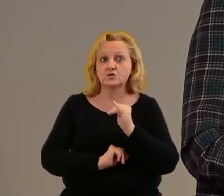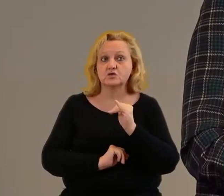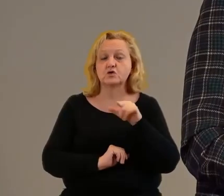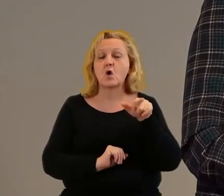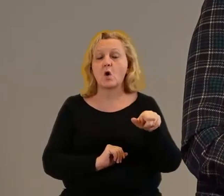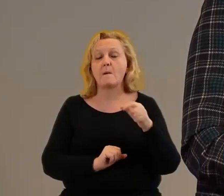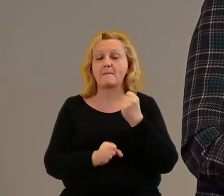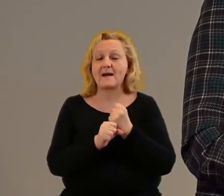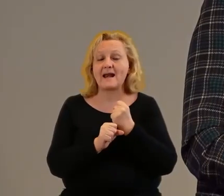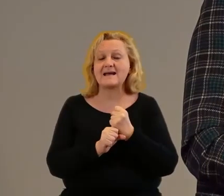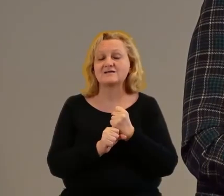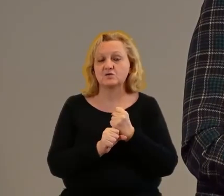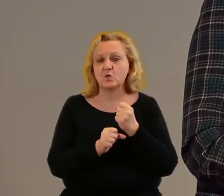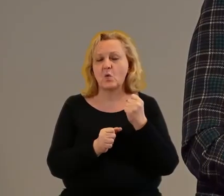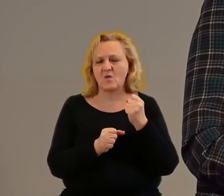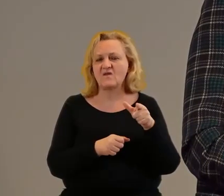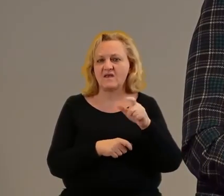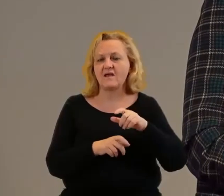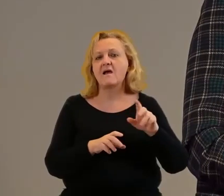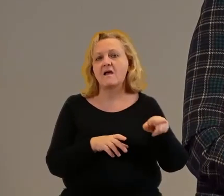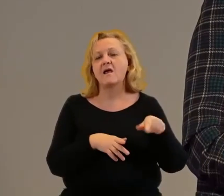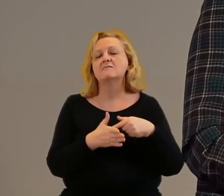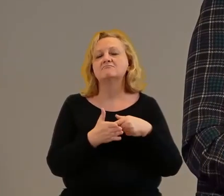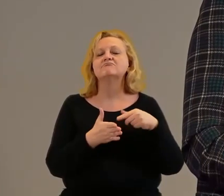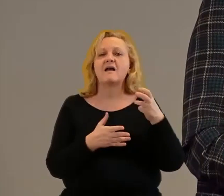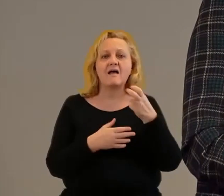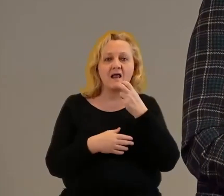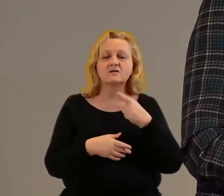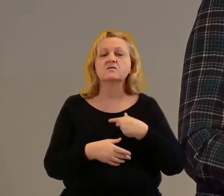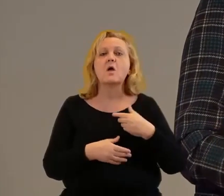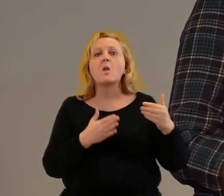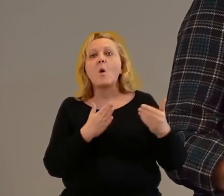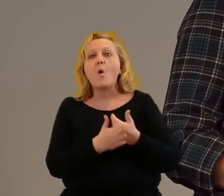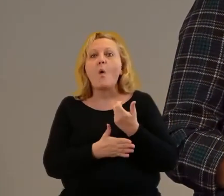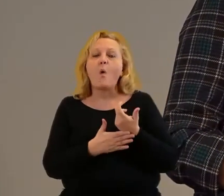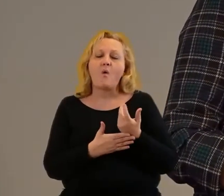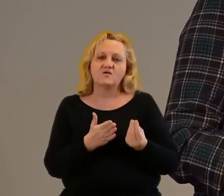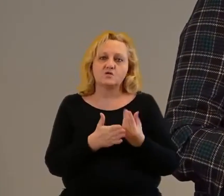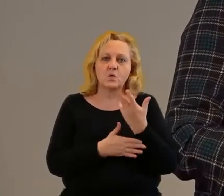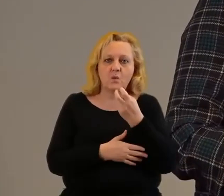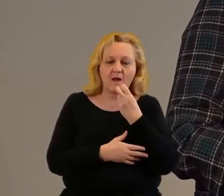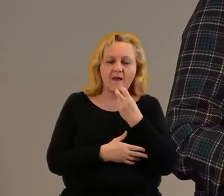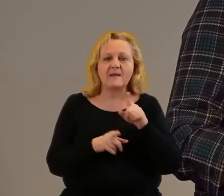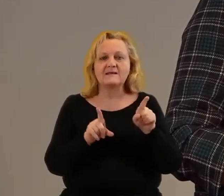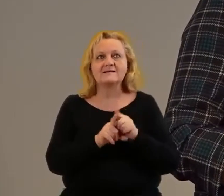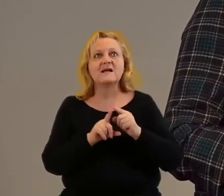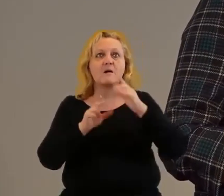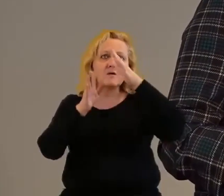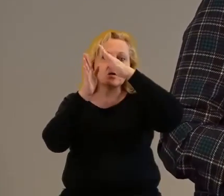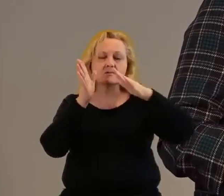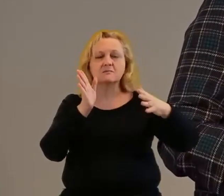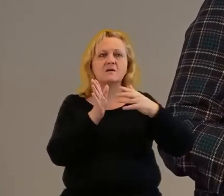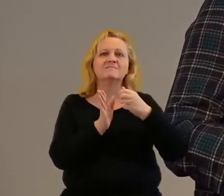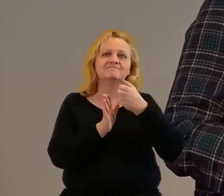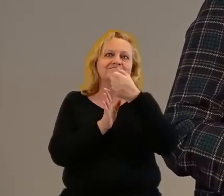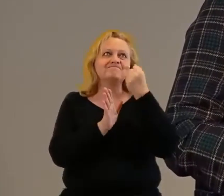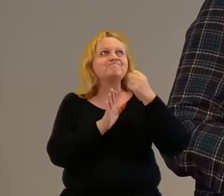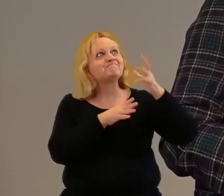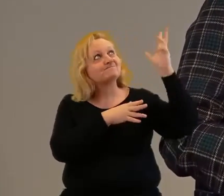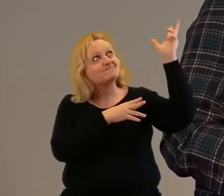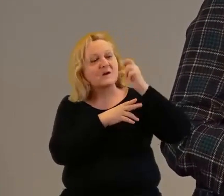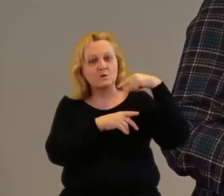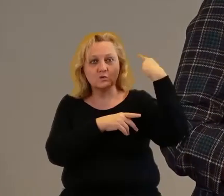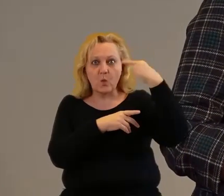elektrycznej na temat odnawialnych źródeł energii i instalacji urządzeń solarnych. To było 10 lat temu, więc to były takie